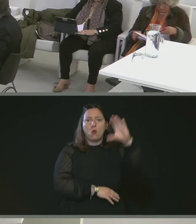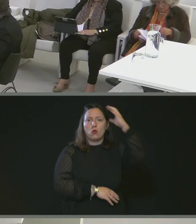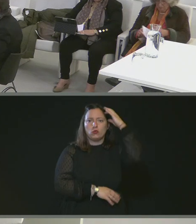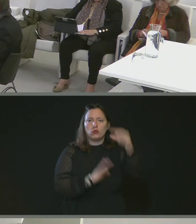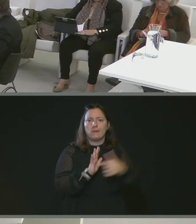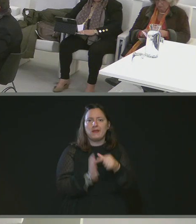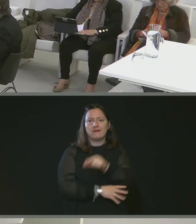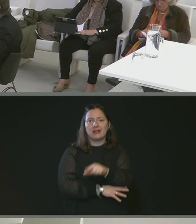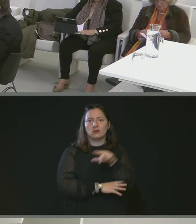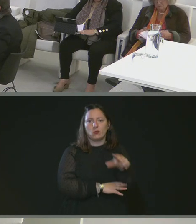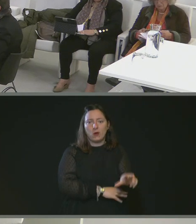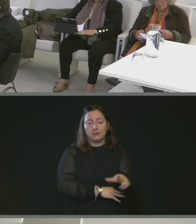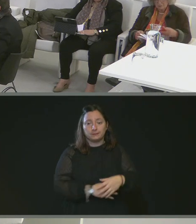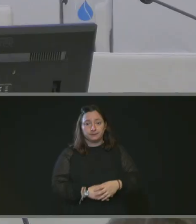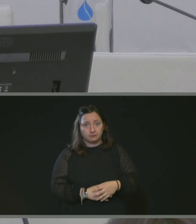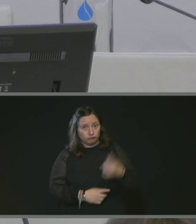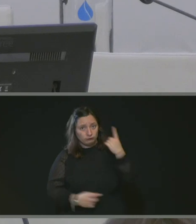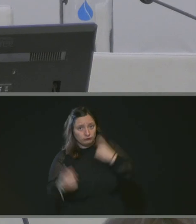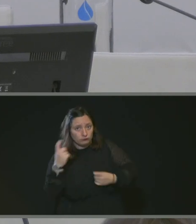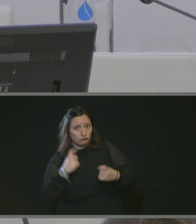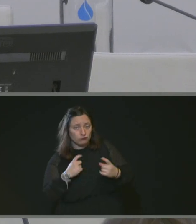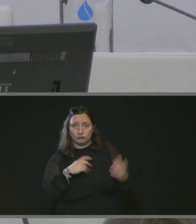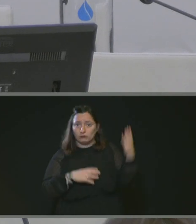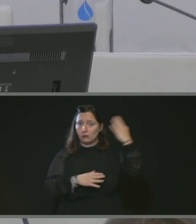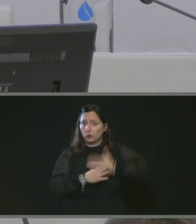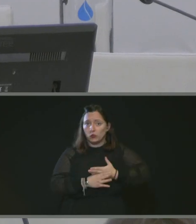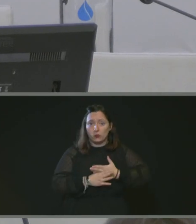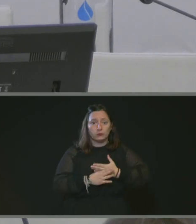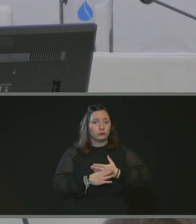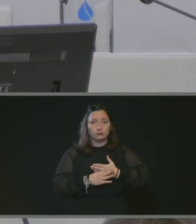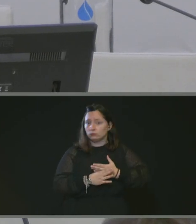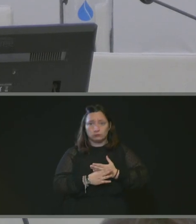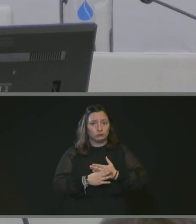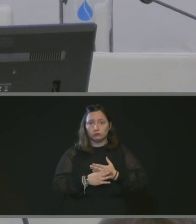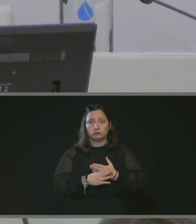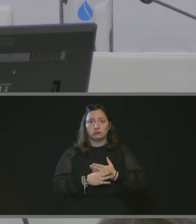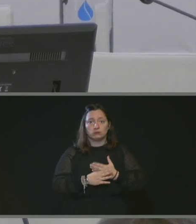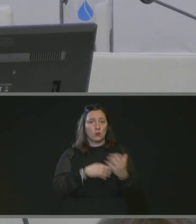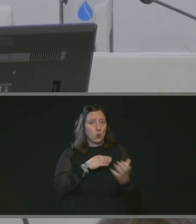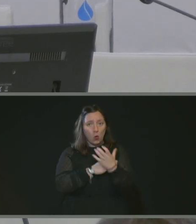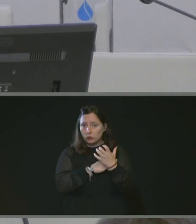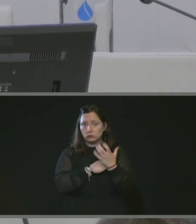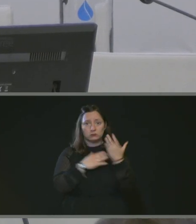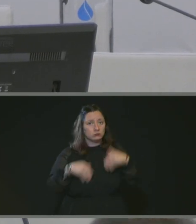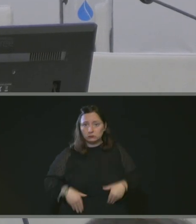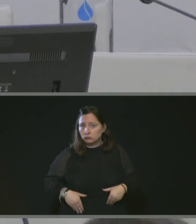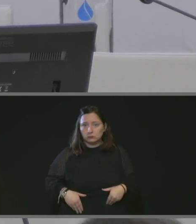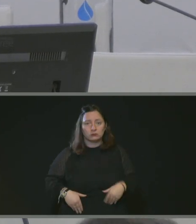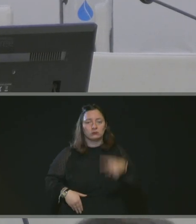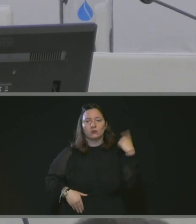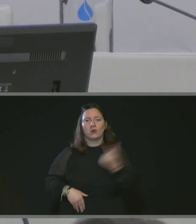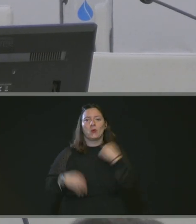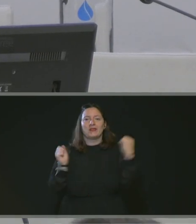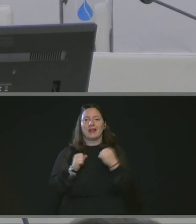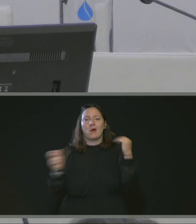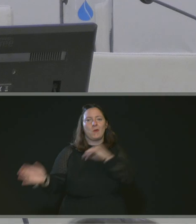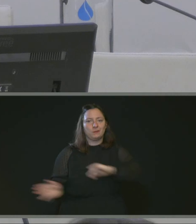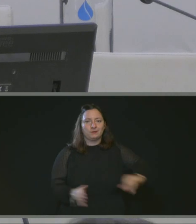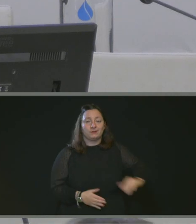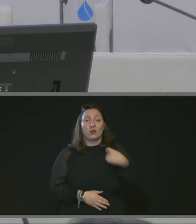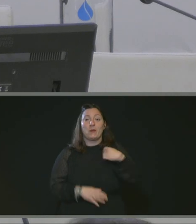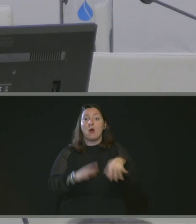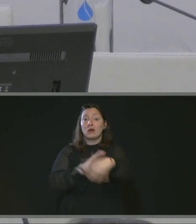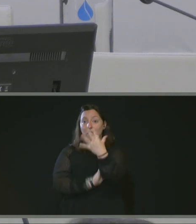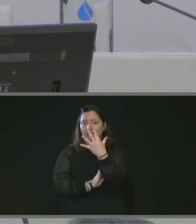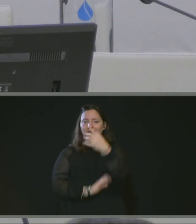questions, des interventions ? Non ? C'est bon. Pas de vote contre, pas d'abstention. Unanimité. numéro 15.